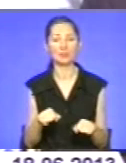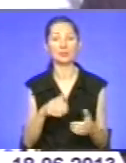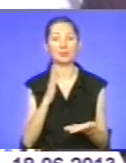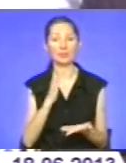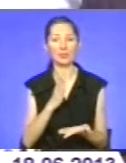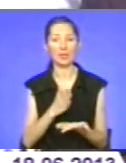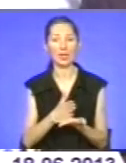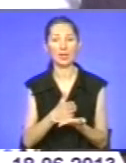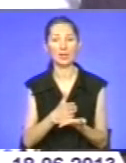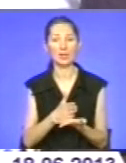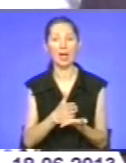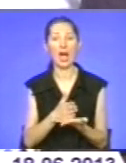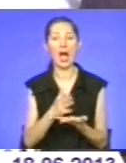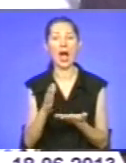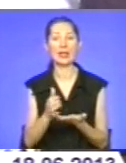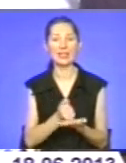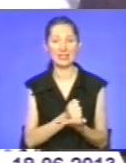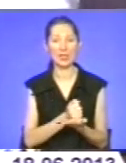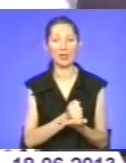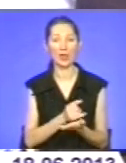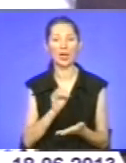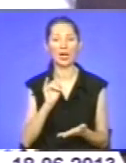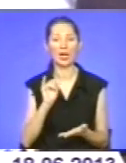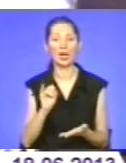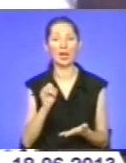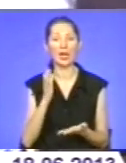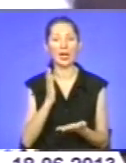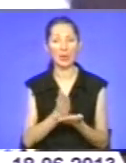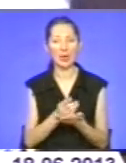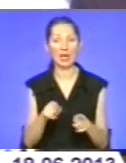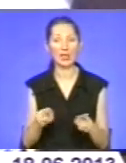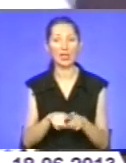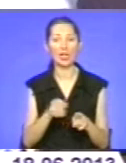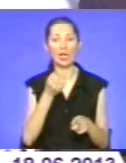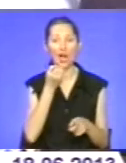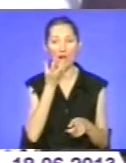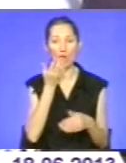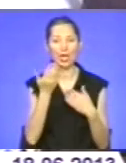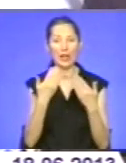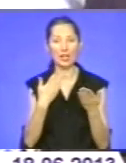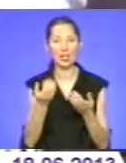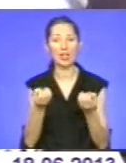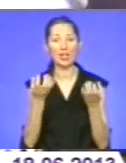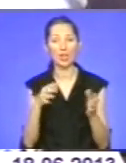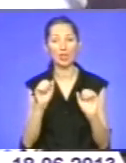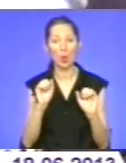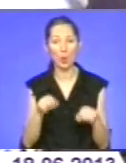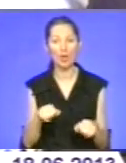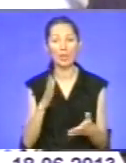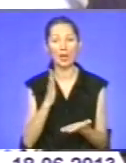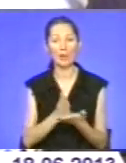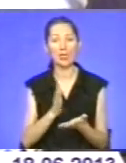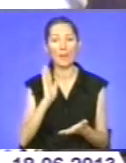є резерви, і, має такі хороші відношення, звичайно, ми маємо і